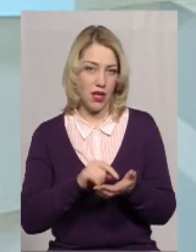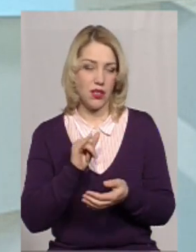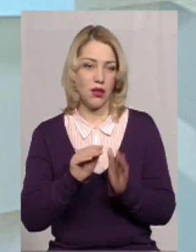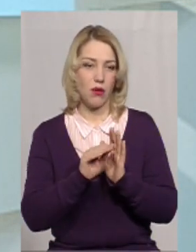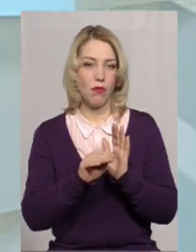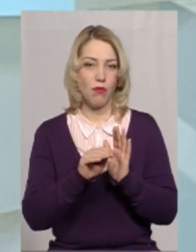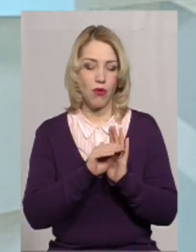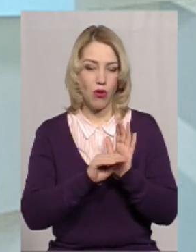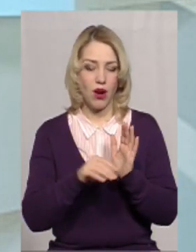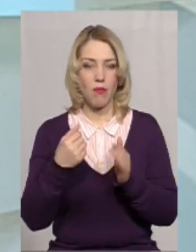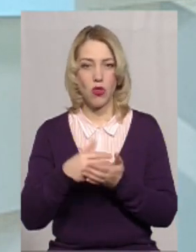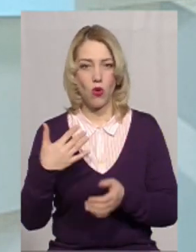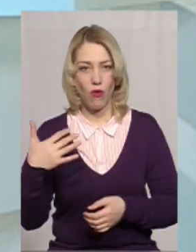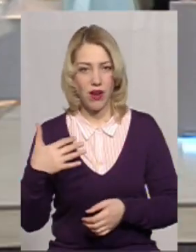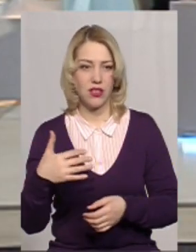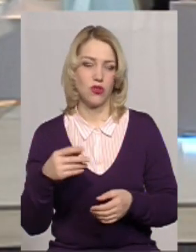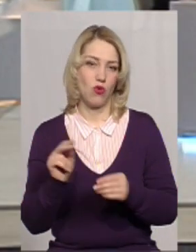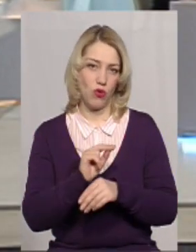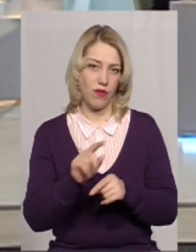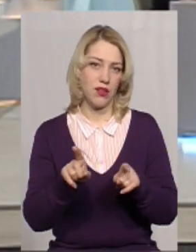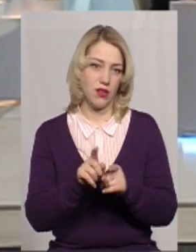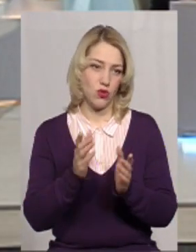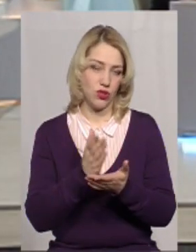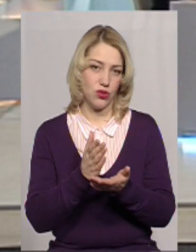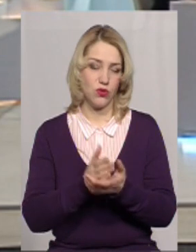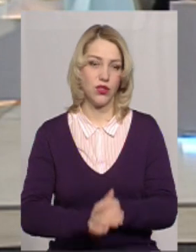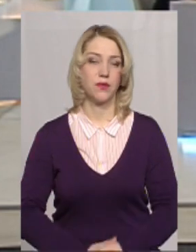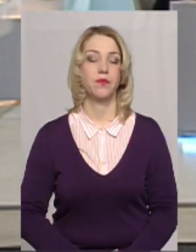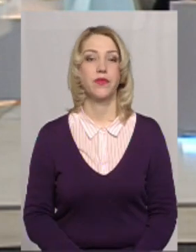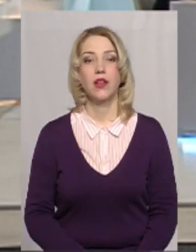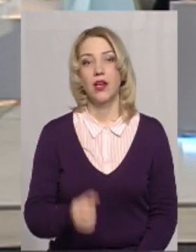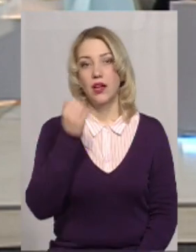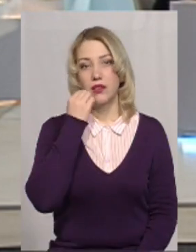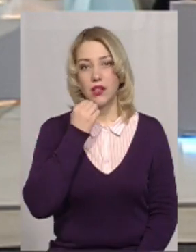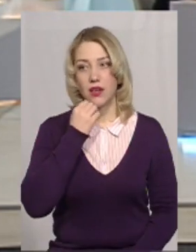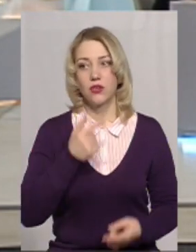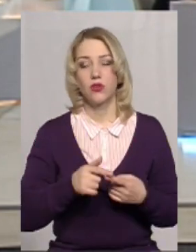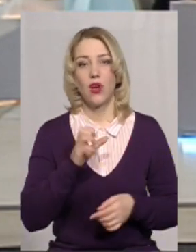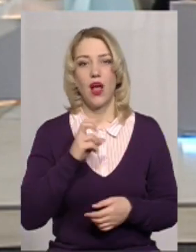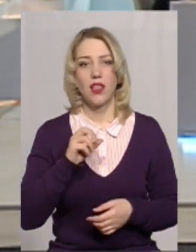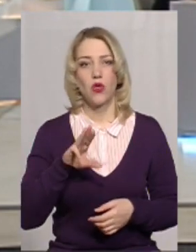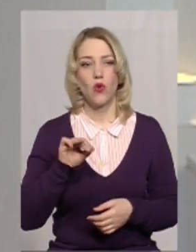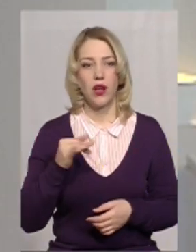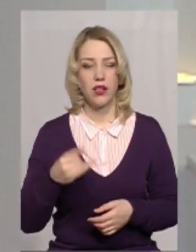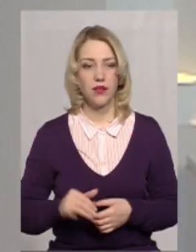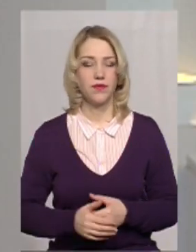програма дороговартісного лікування також існує. Так, дякую. Пане Анатолію,